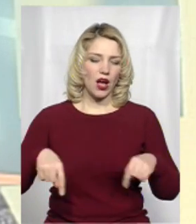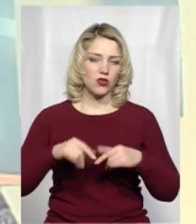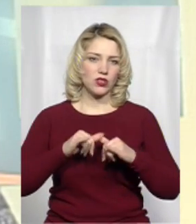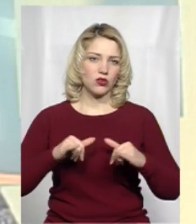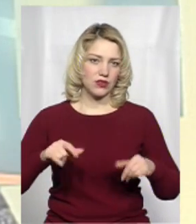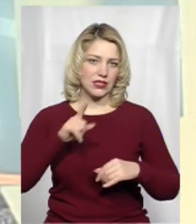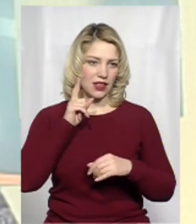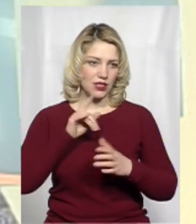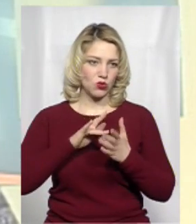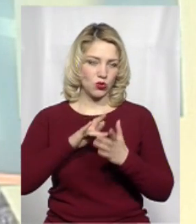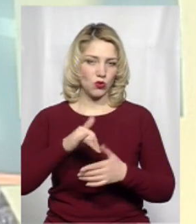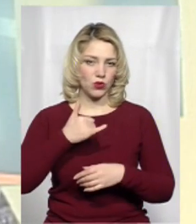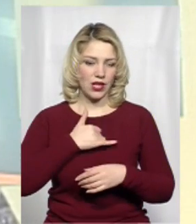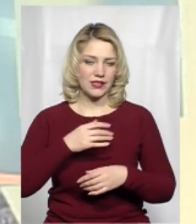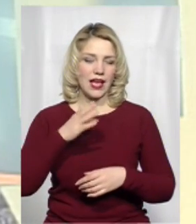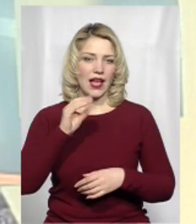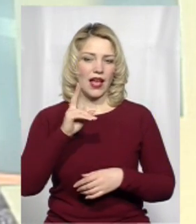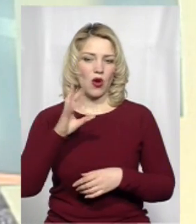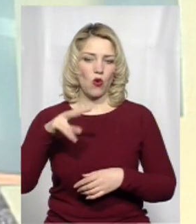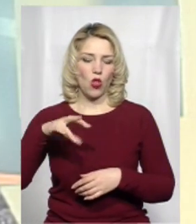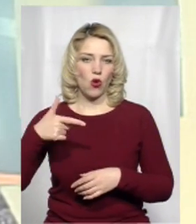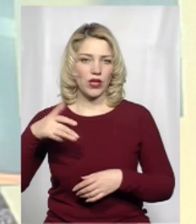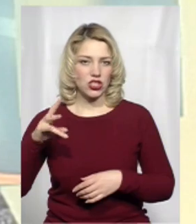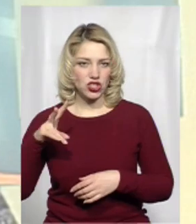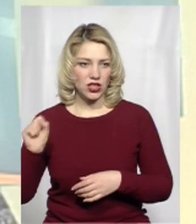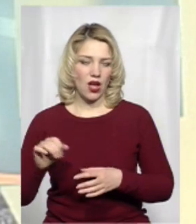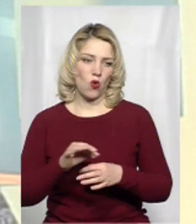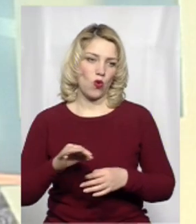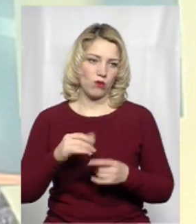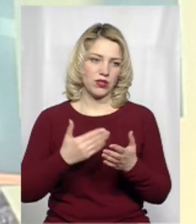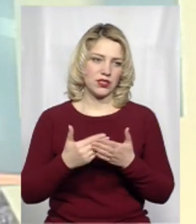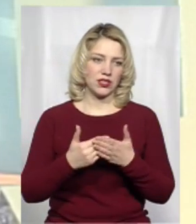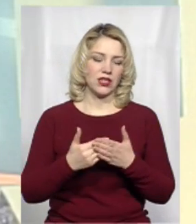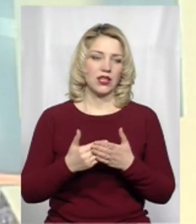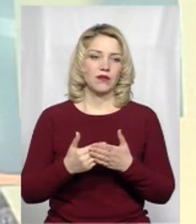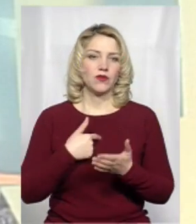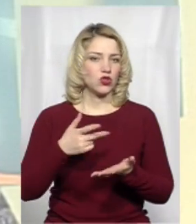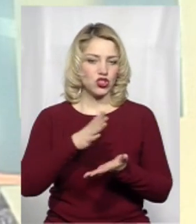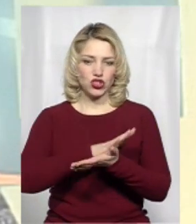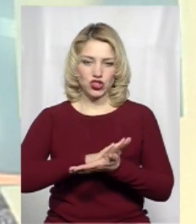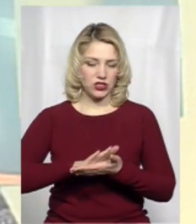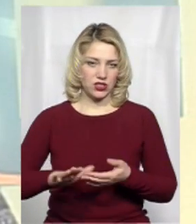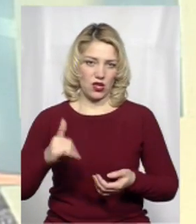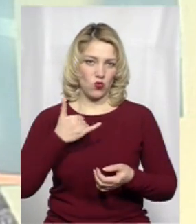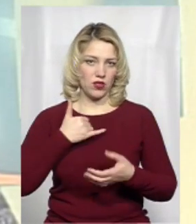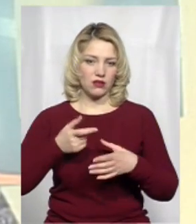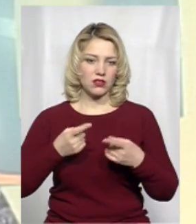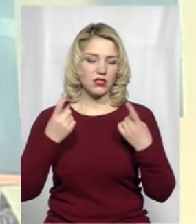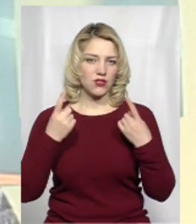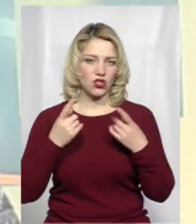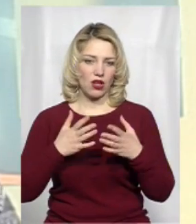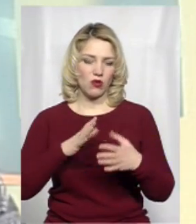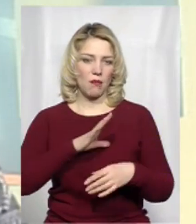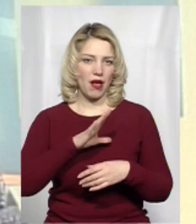У нас, надзвичайно, по-перше, екологічна область, вона в рейтингу українських областей шоста, дуже чиста. Вона, надзвичайно, багато